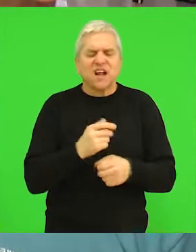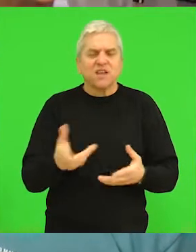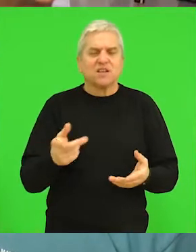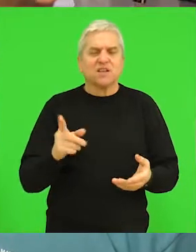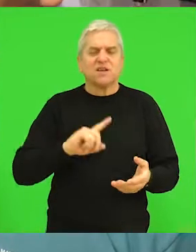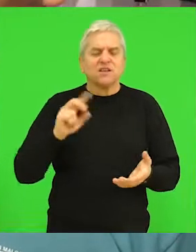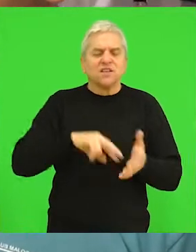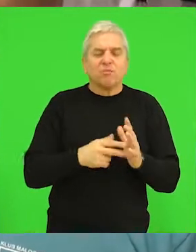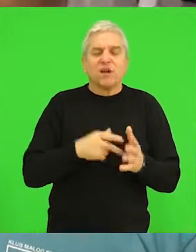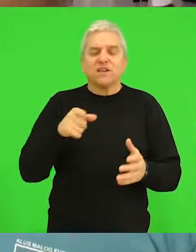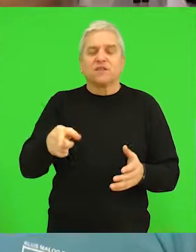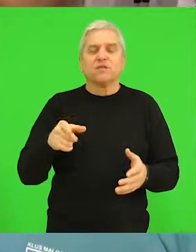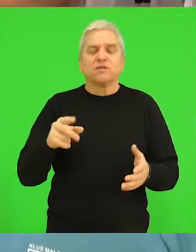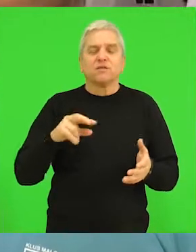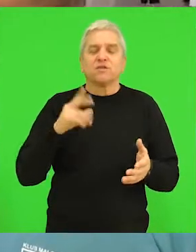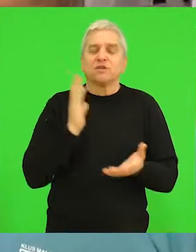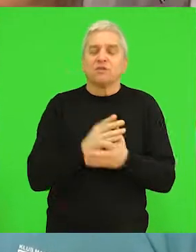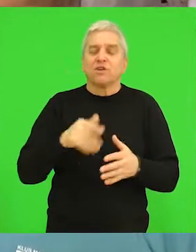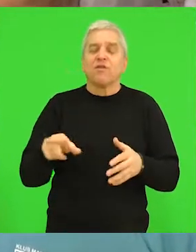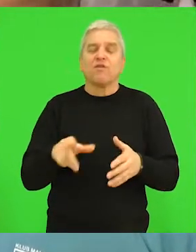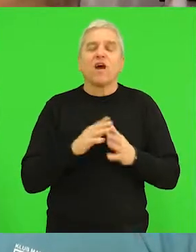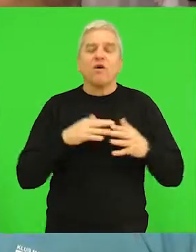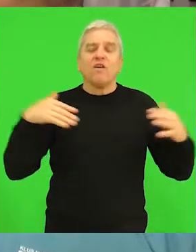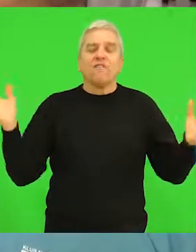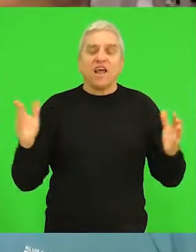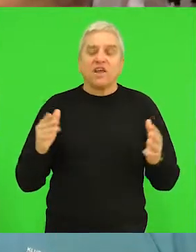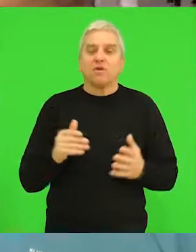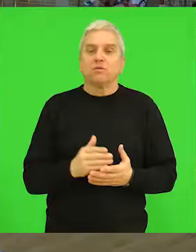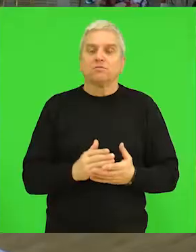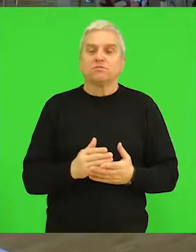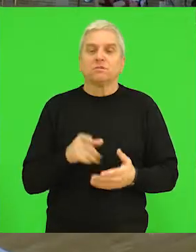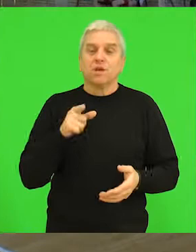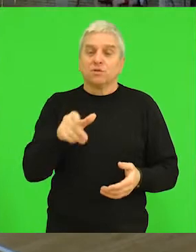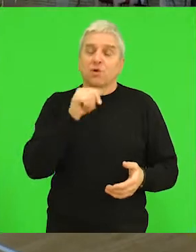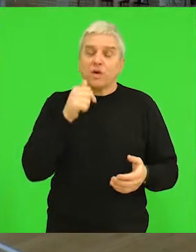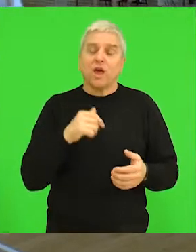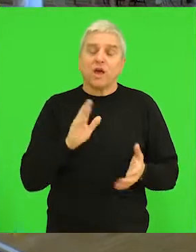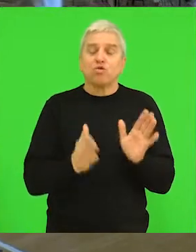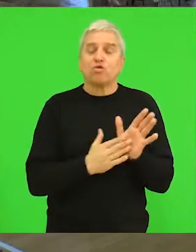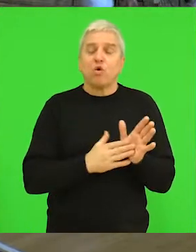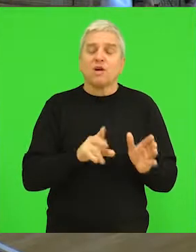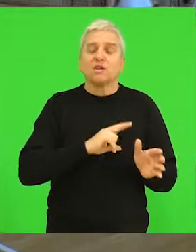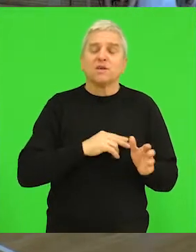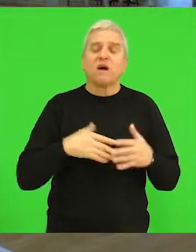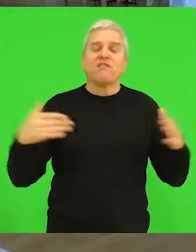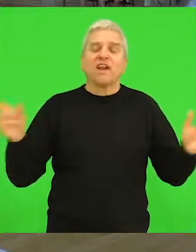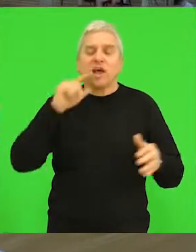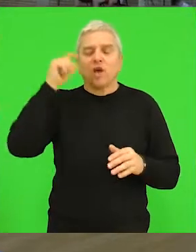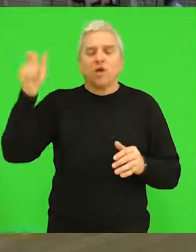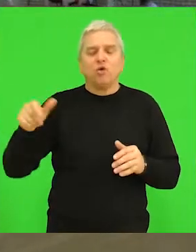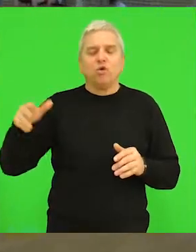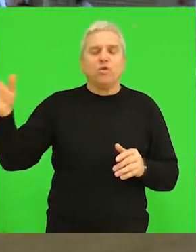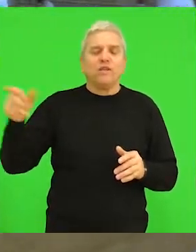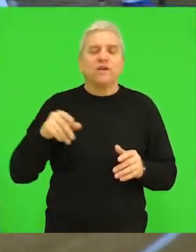Ja nisam planirao iskreno da ovo ispadne ovoliko veliko ali to je dokaz da i danas ima velikih ljudi.